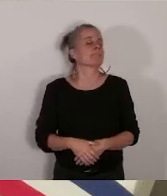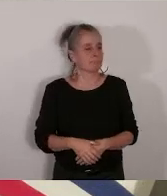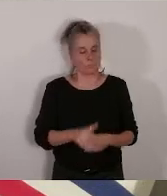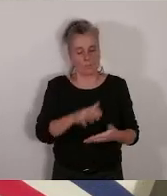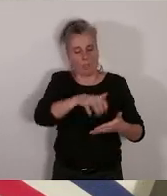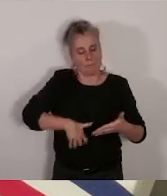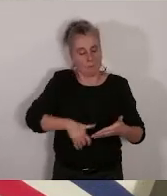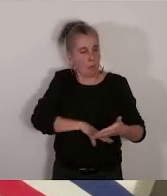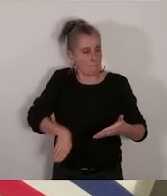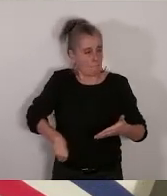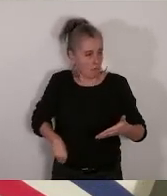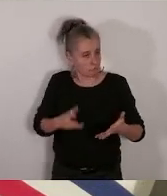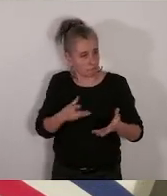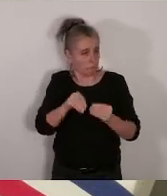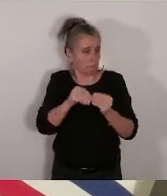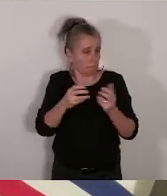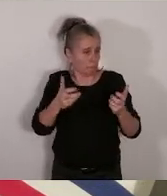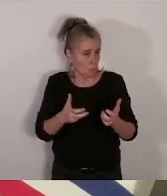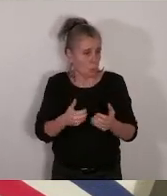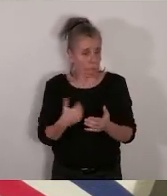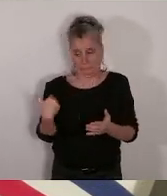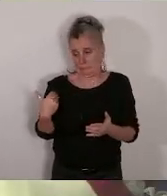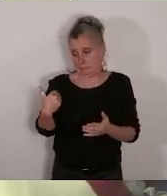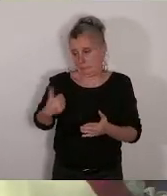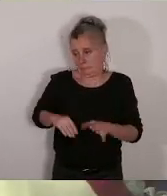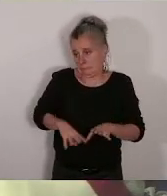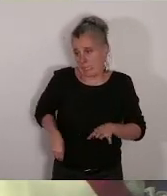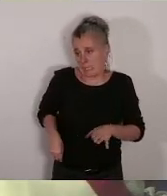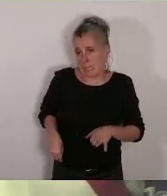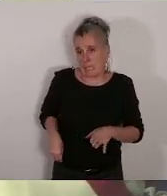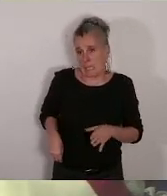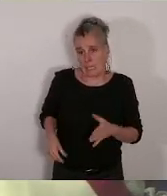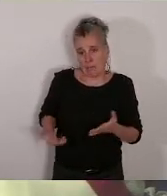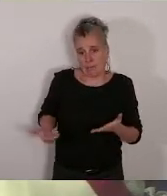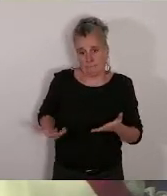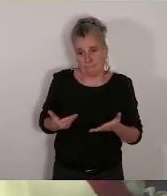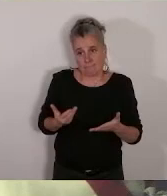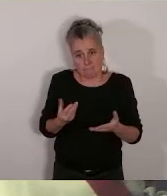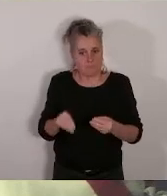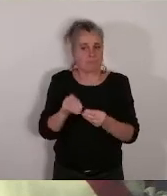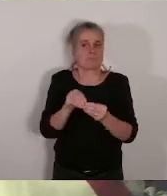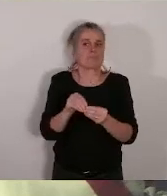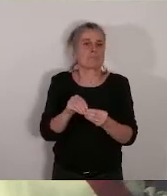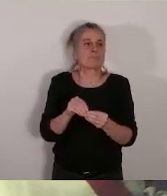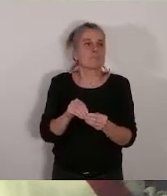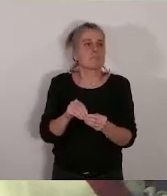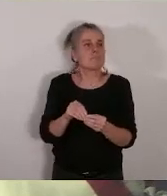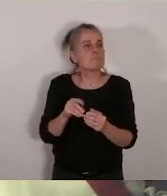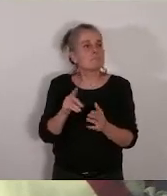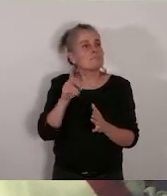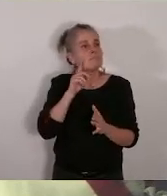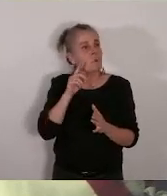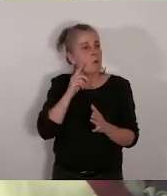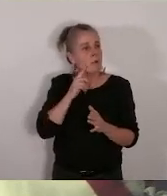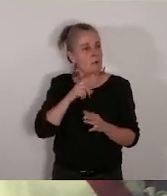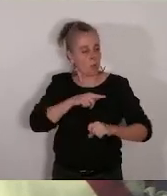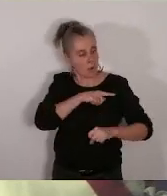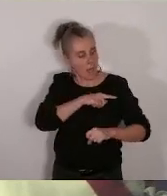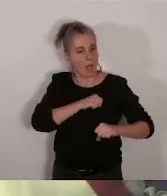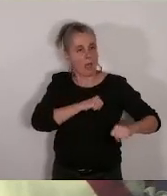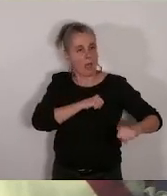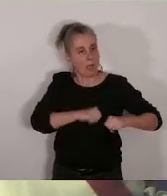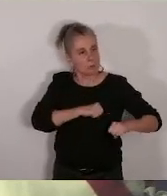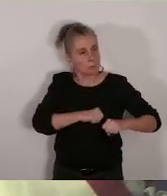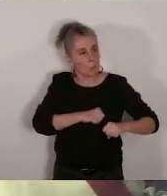mettre en additif puisqu'il est arrivé effectivement il a été enrôlé suite à une action de